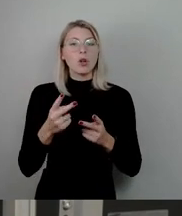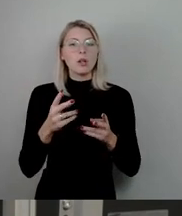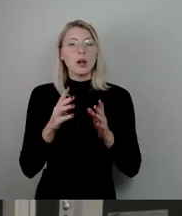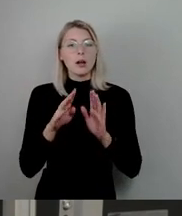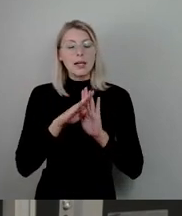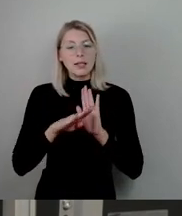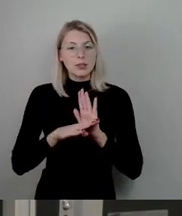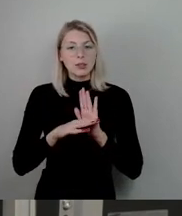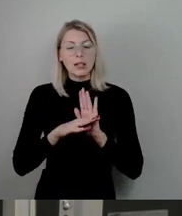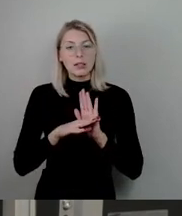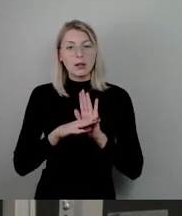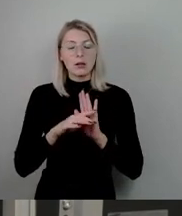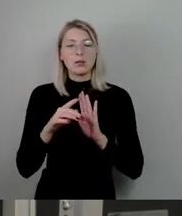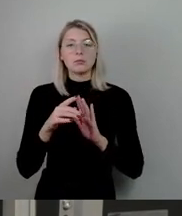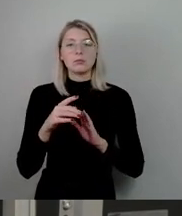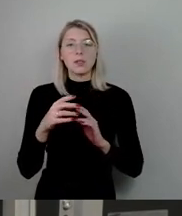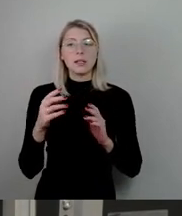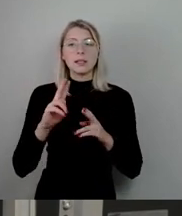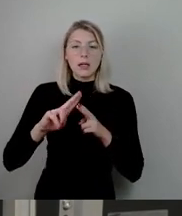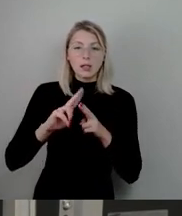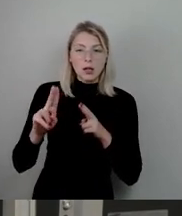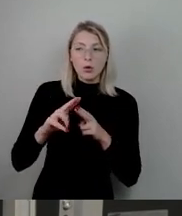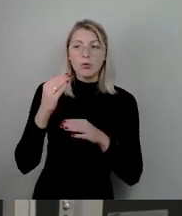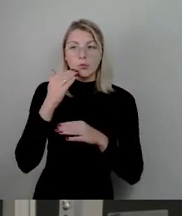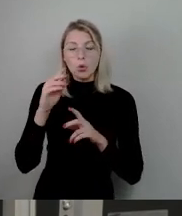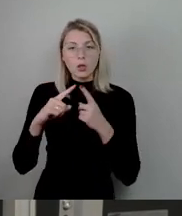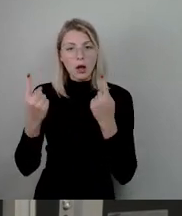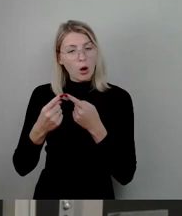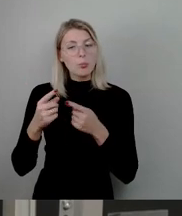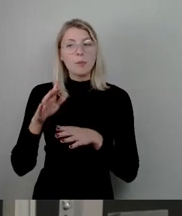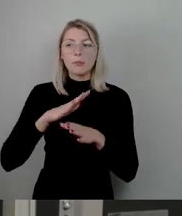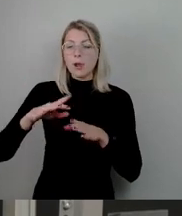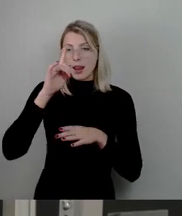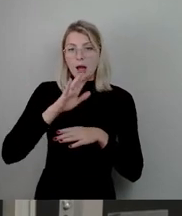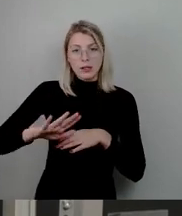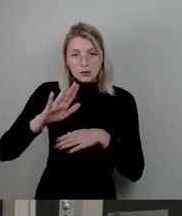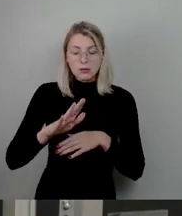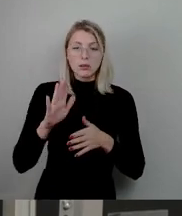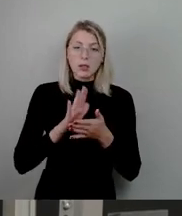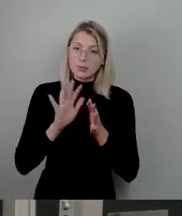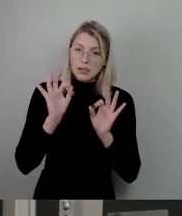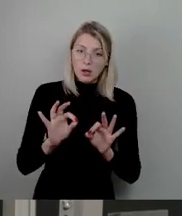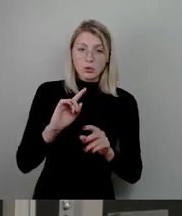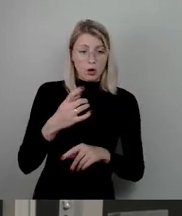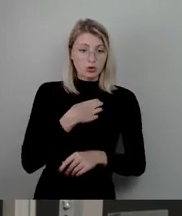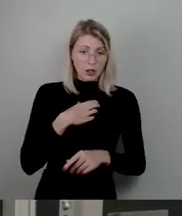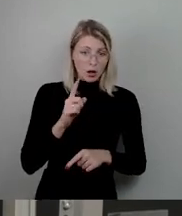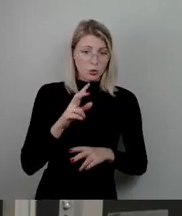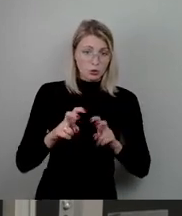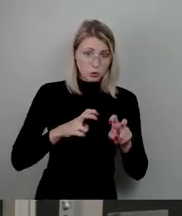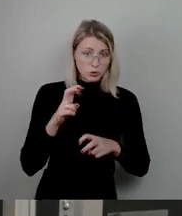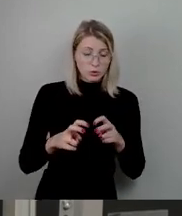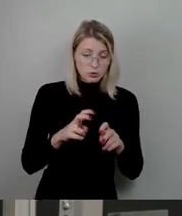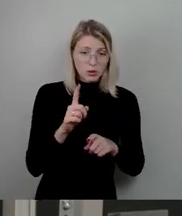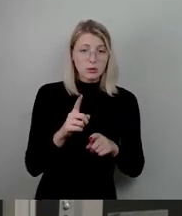Wohnraum. Die läuft relativ gut im kompletten Land. Die nutzen wir ja als Stadt auch zum Teil. Und da könnte man sich